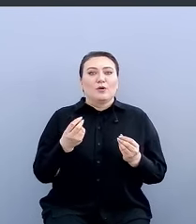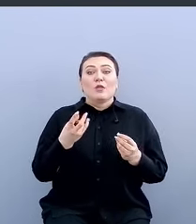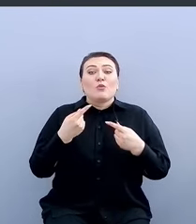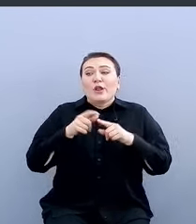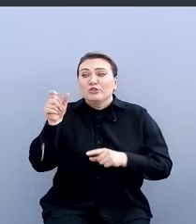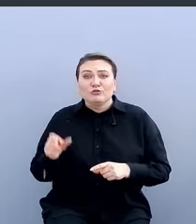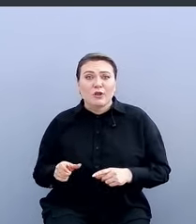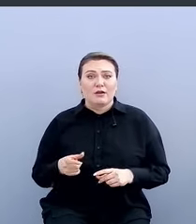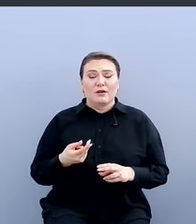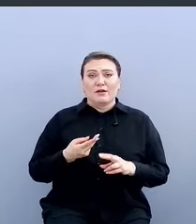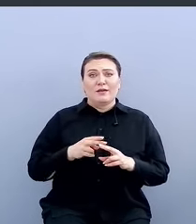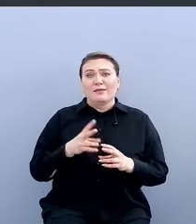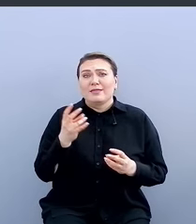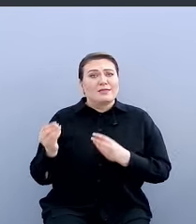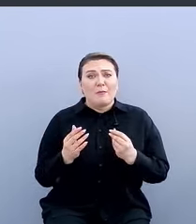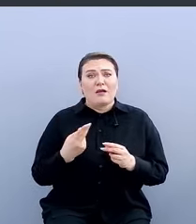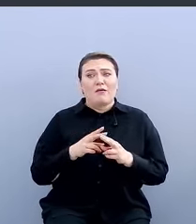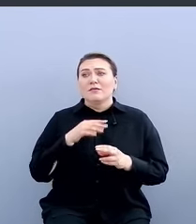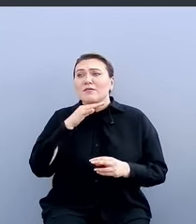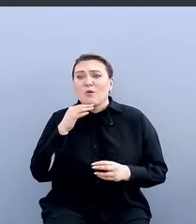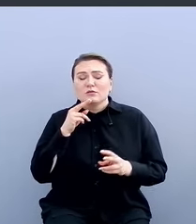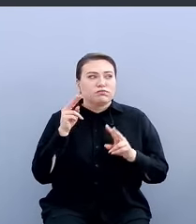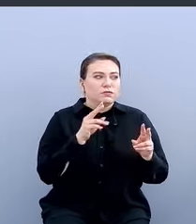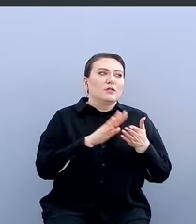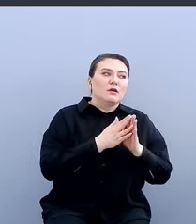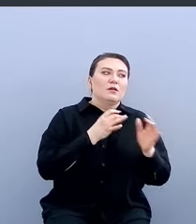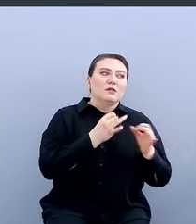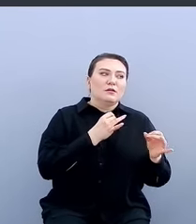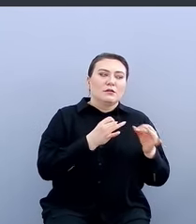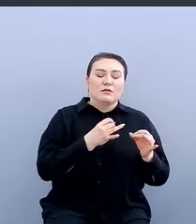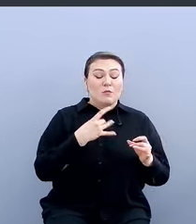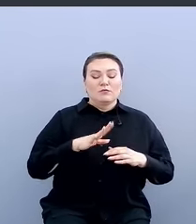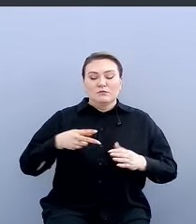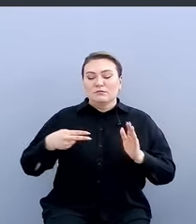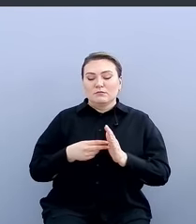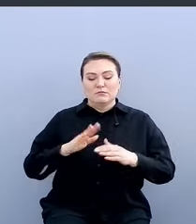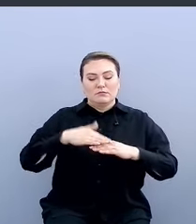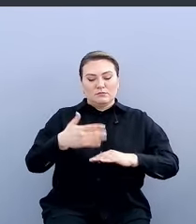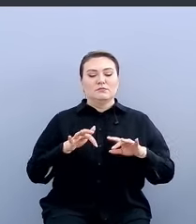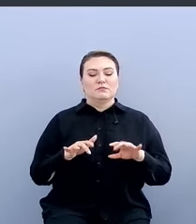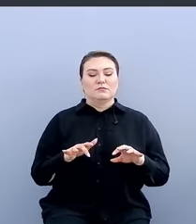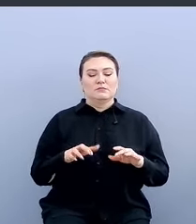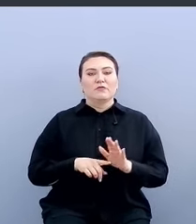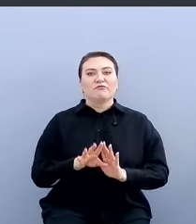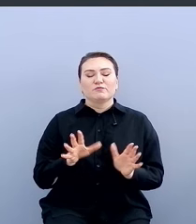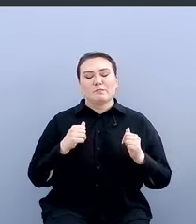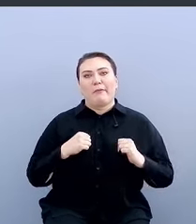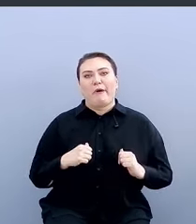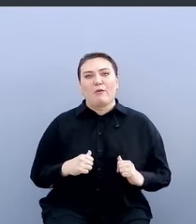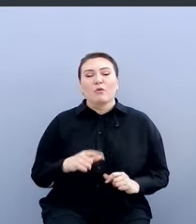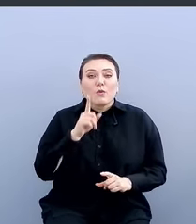Он хочет писать код, он не хочет отвлекаться на какие-то там согласования, таски. Он открыл ноут и хочет начинать писать код. То есть